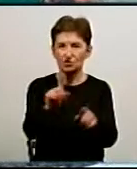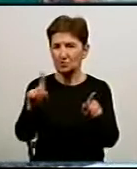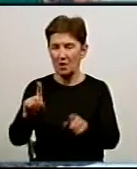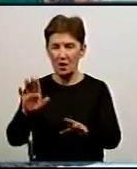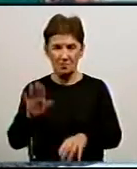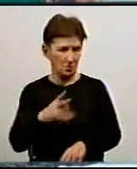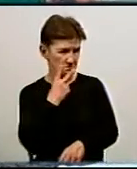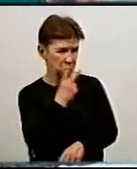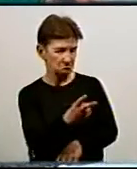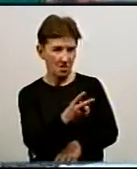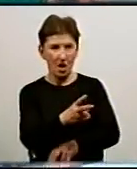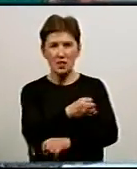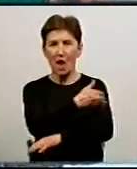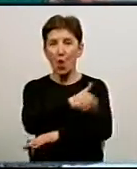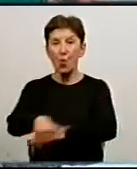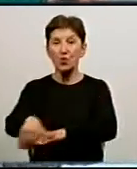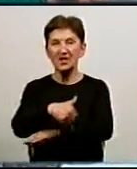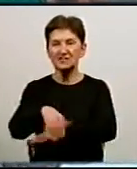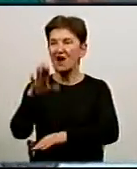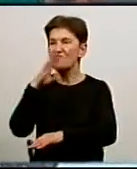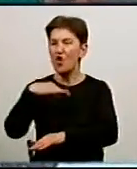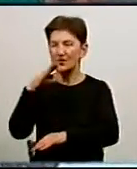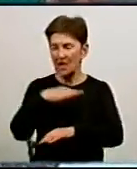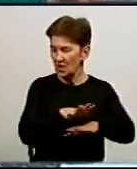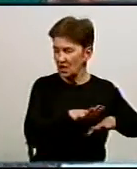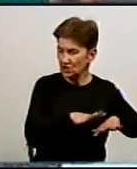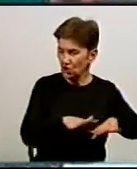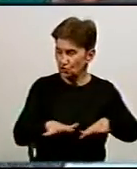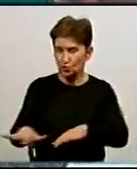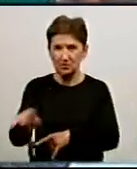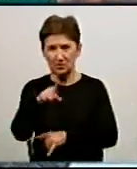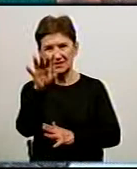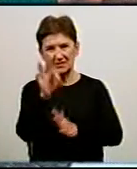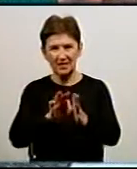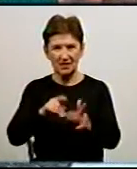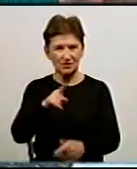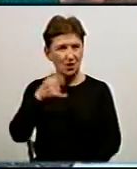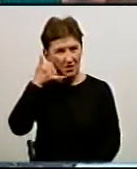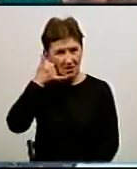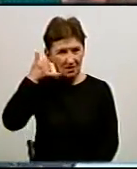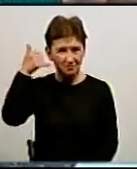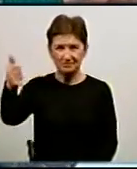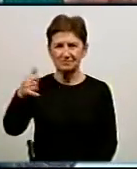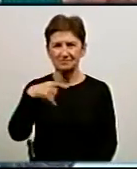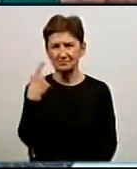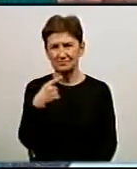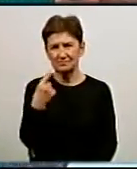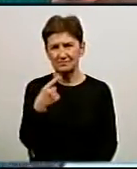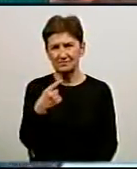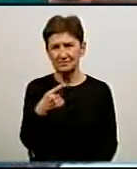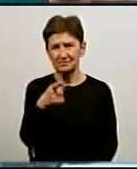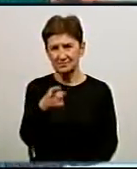вийшов водати тече по вулиці. Я одразу став дзвонити на 0-1. Кажу, це